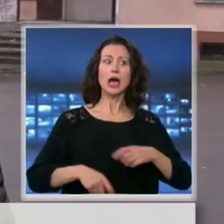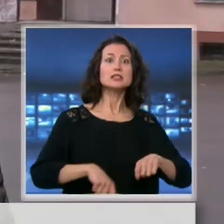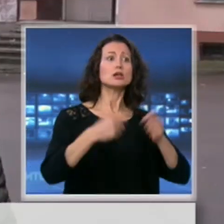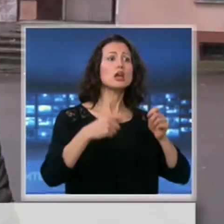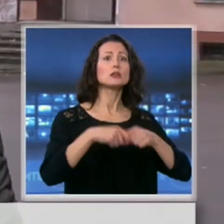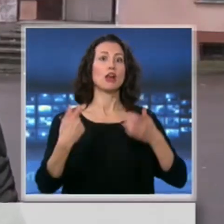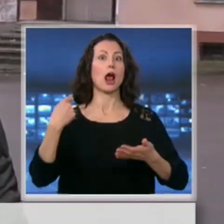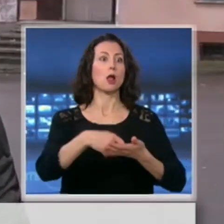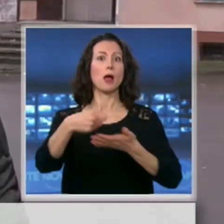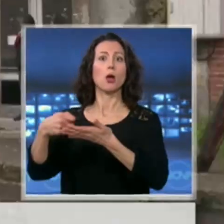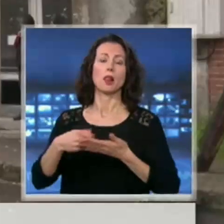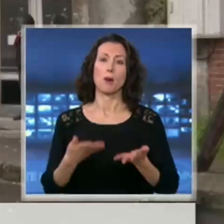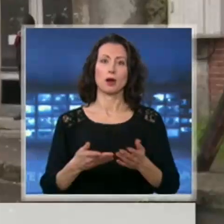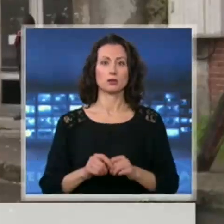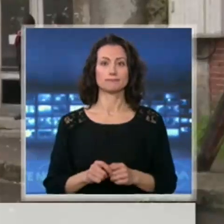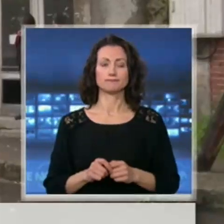изолация.